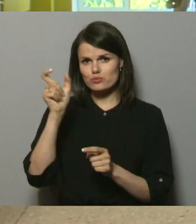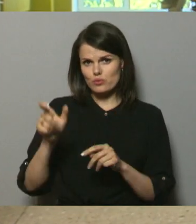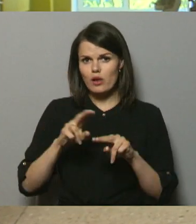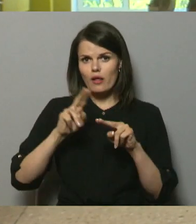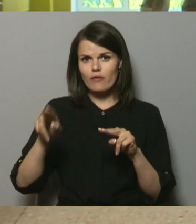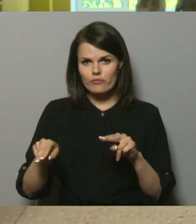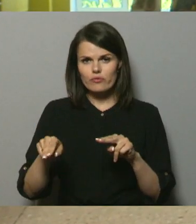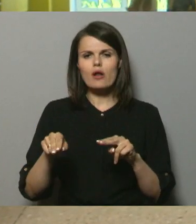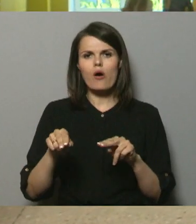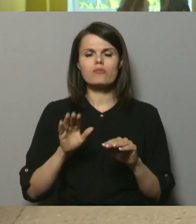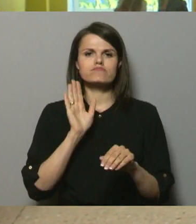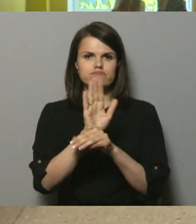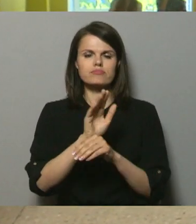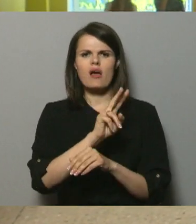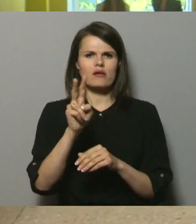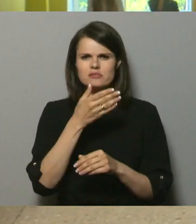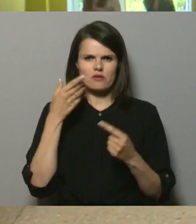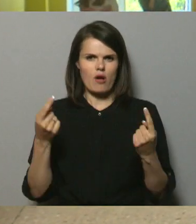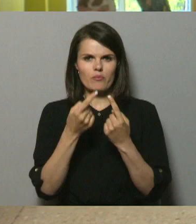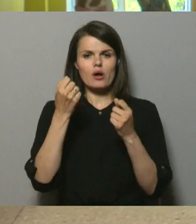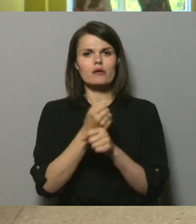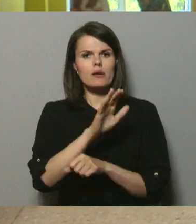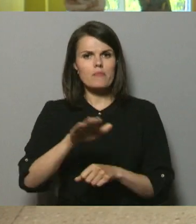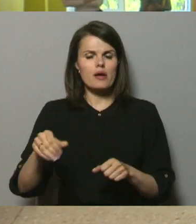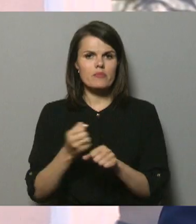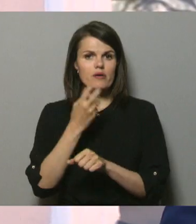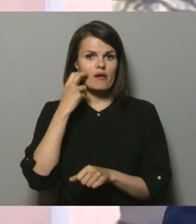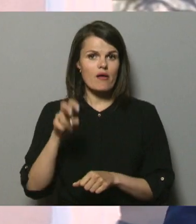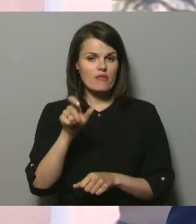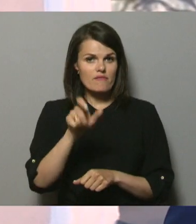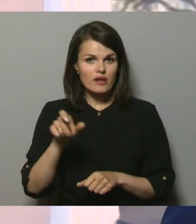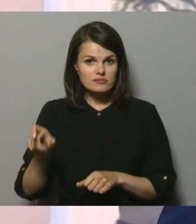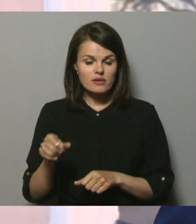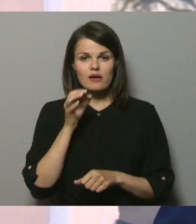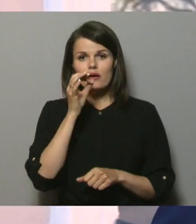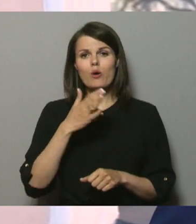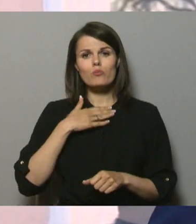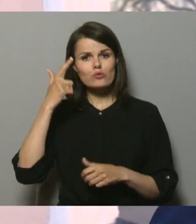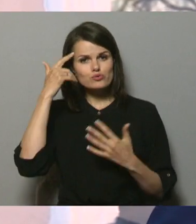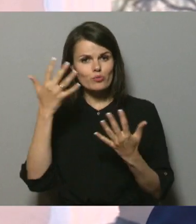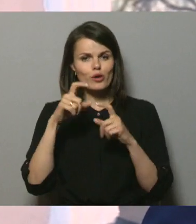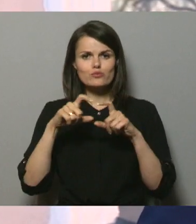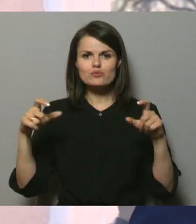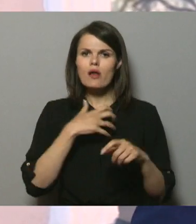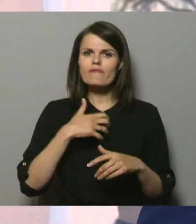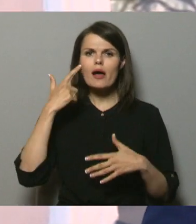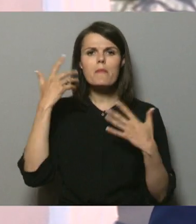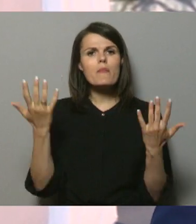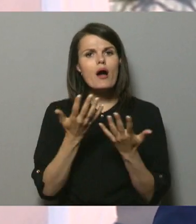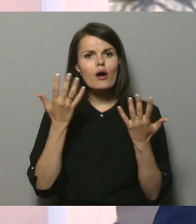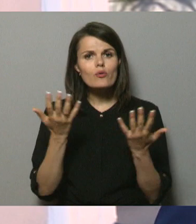drīkst uzstādīt prasības, ka šķiet nesamērīgs gan bērniem, gan vecākiem? Mūsu prāt, skolai būtu jāpārdomā.